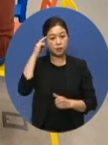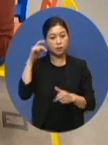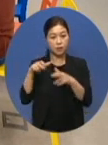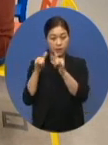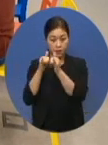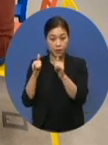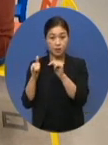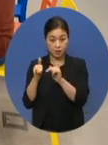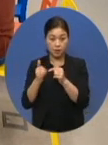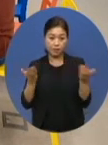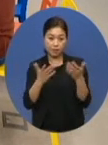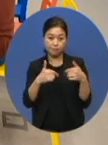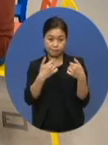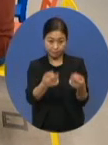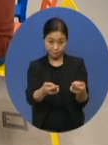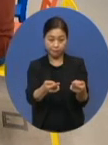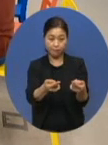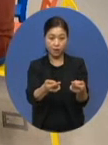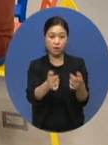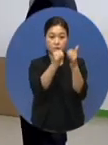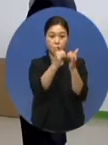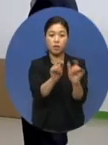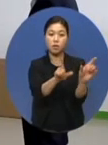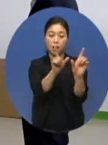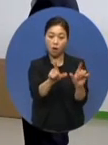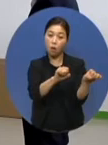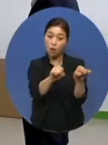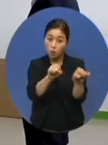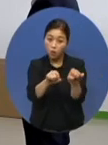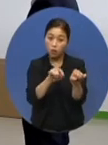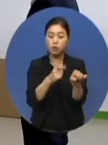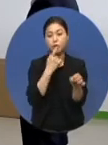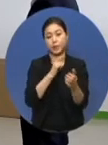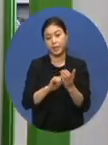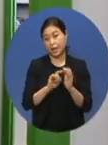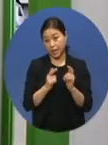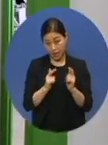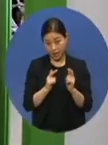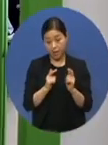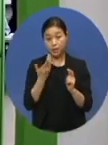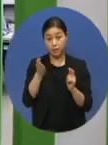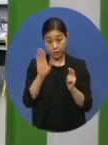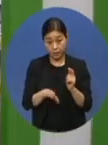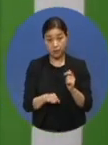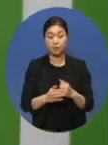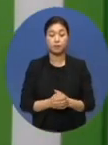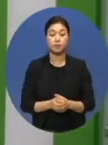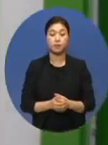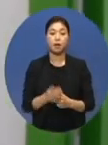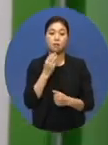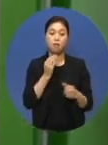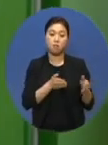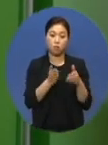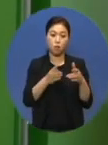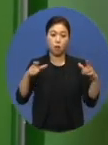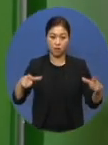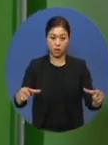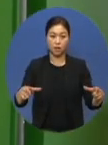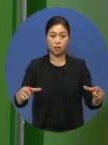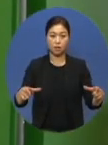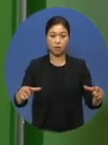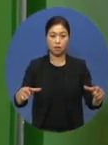정신장애인이 직장인으로서 사회생활을 한다는 것이 쉽지 않은 현실이지만, 경기도 내에는